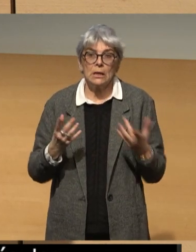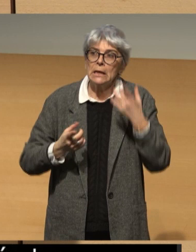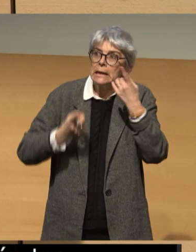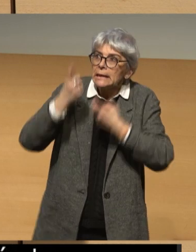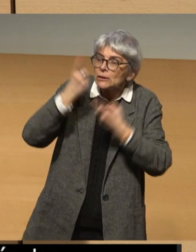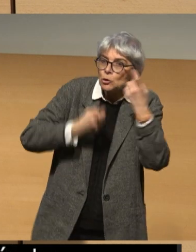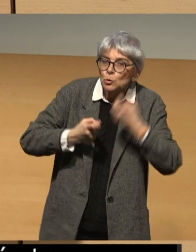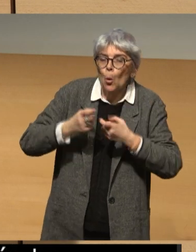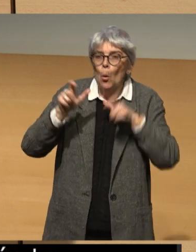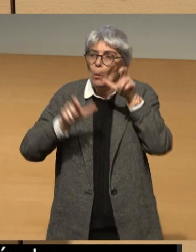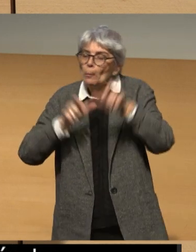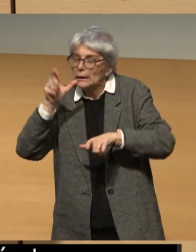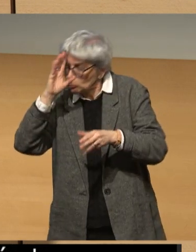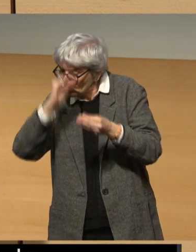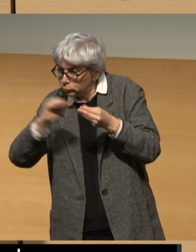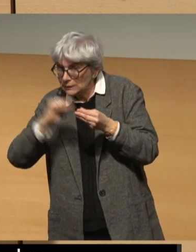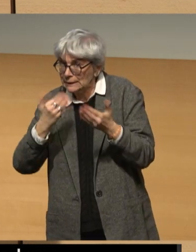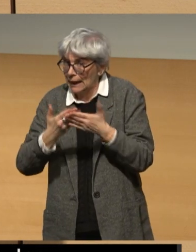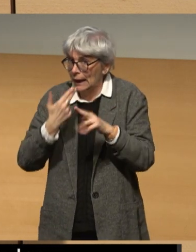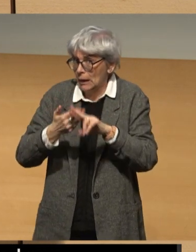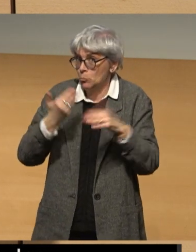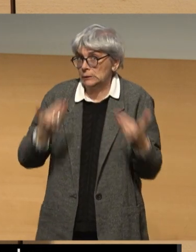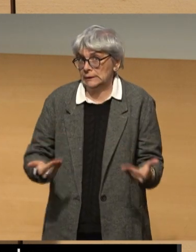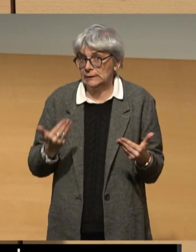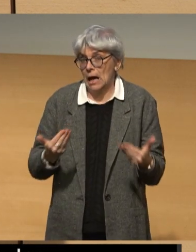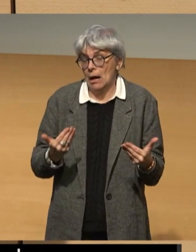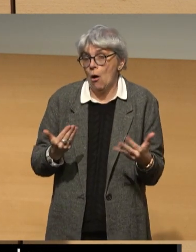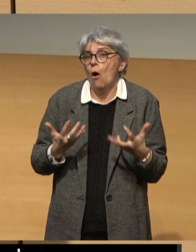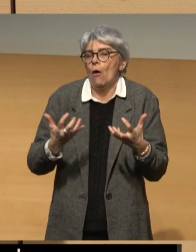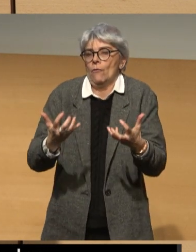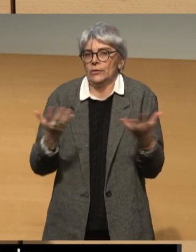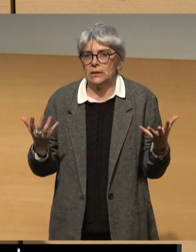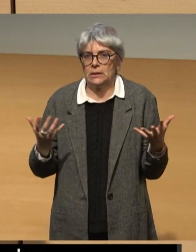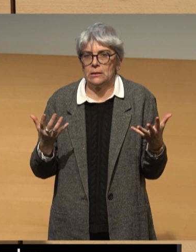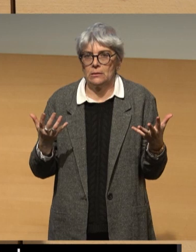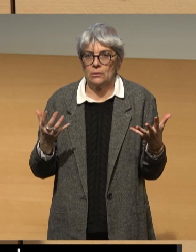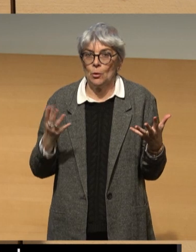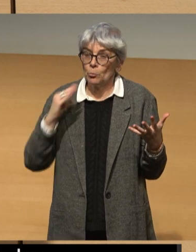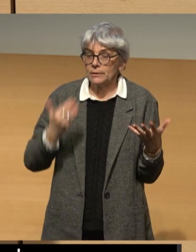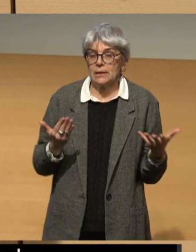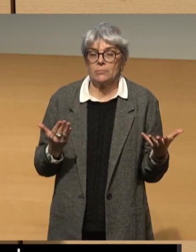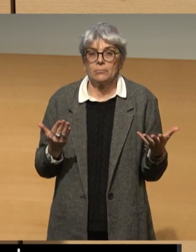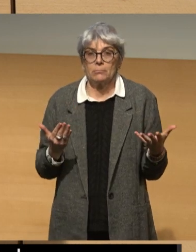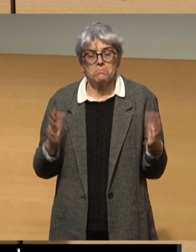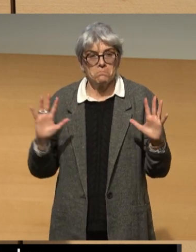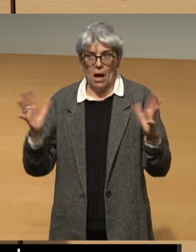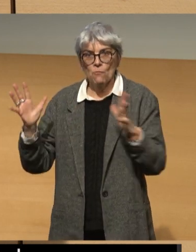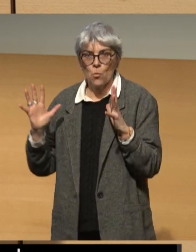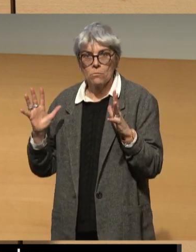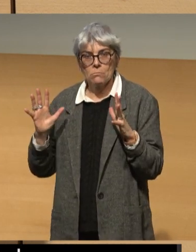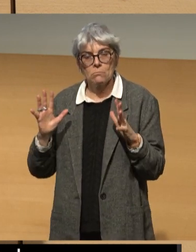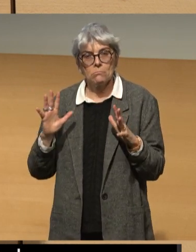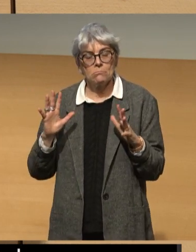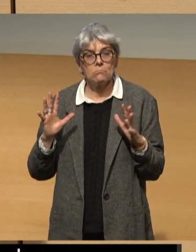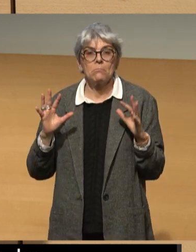que peuvent se poser nos concitoyens, telle est notre ambition commune et je veux ici vous féliciter pour cette